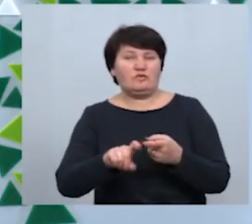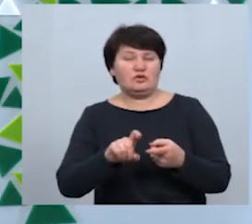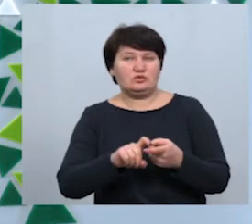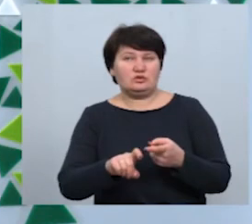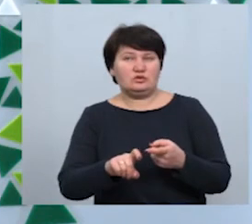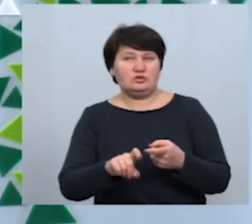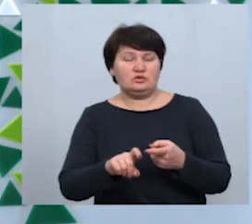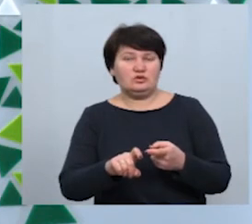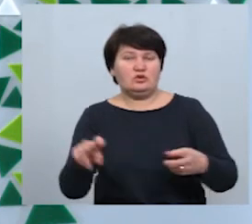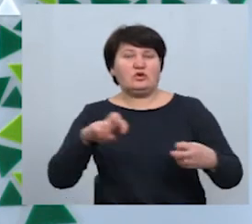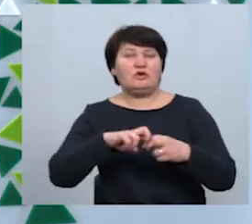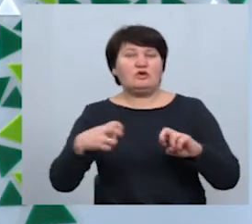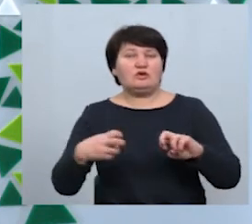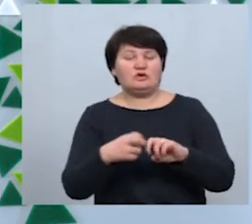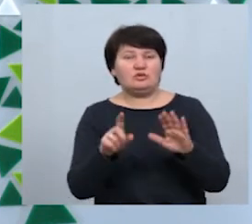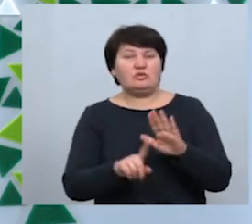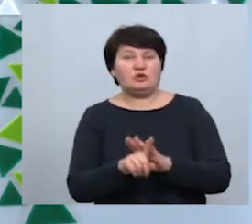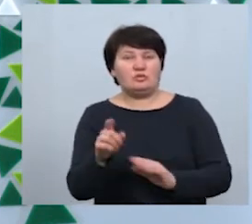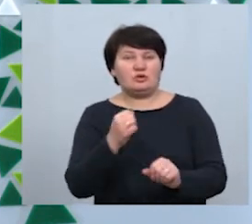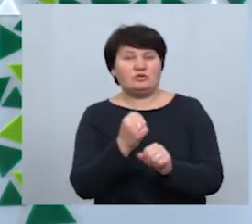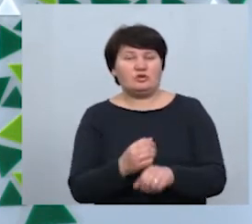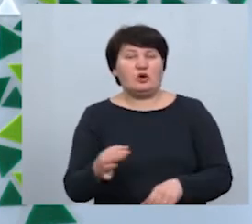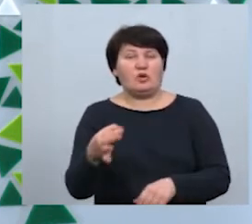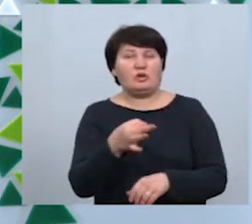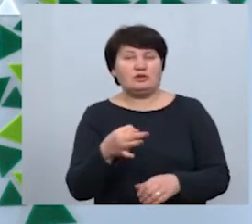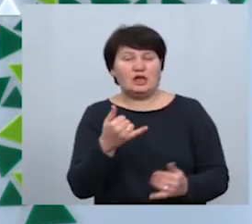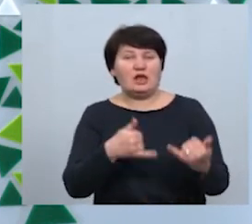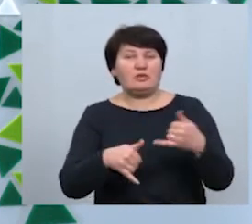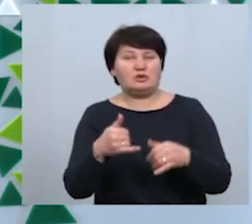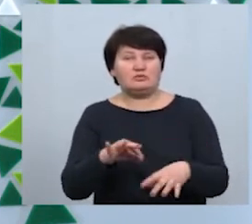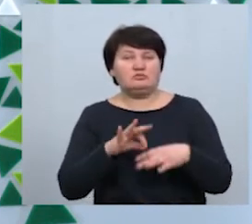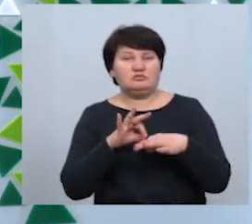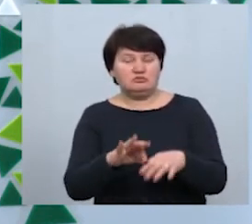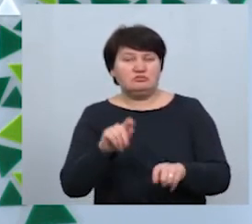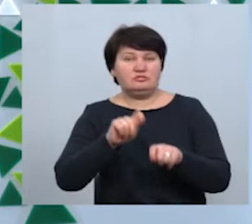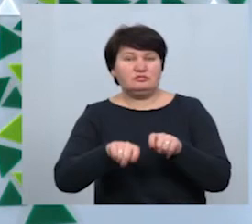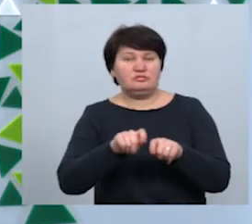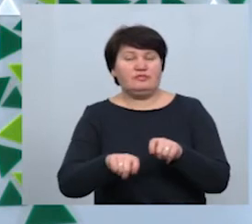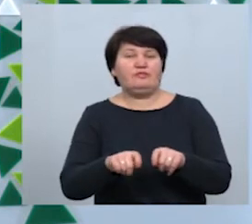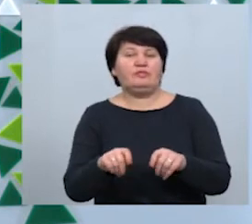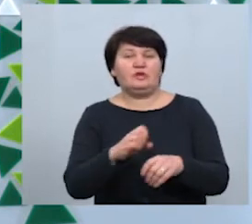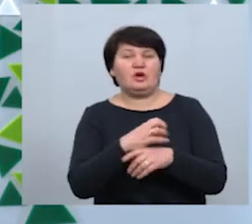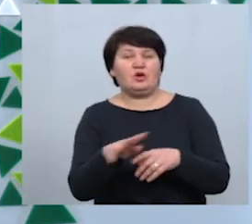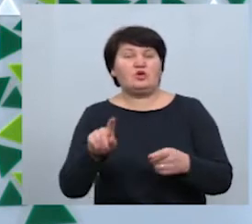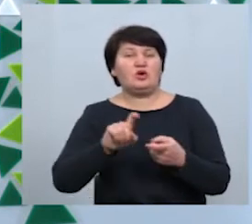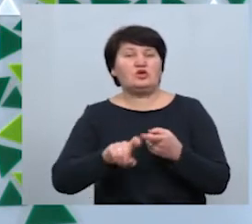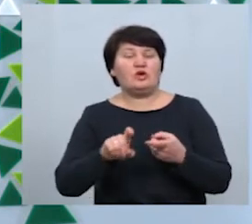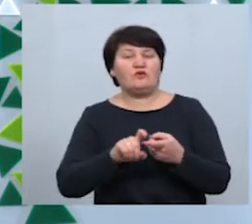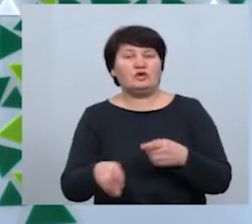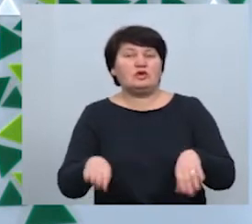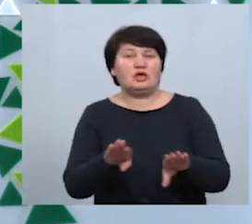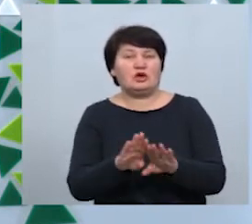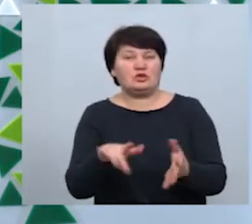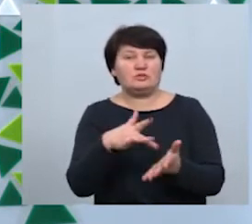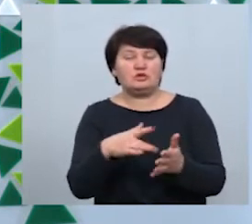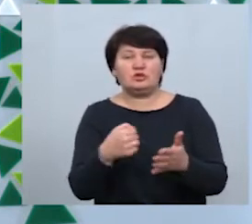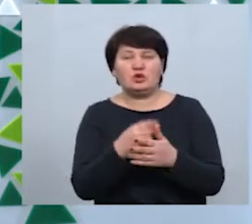У Івано-Франківську почала працювати обласна лабораторія для проведення полімеразної ланцюгової реакції тестів на коронавірус. Також місто до